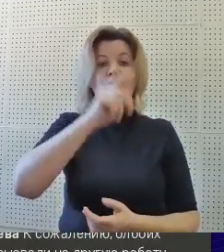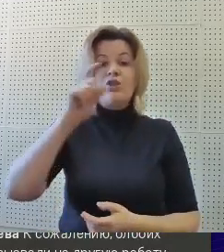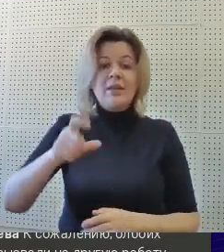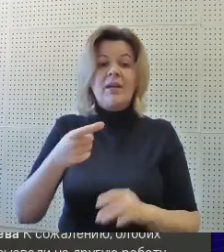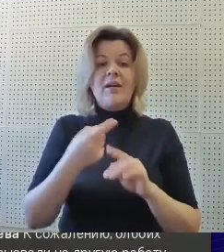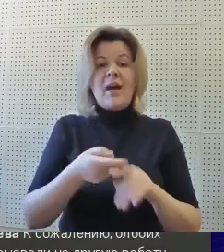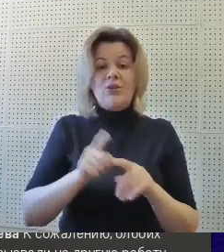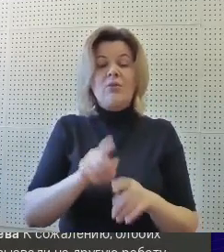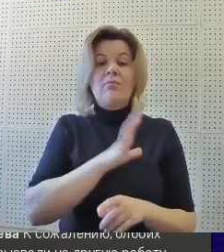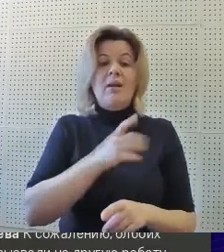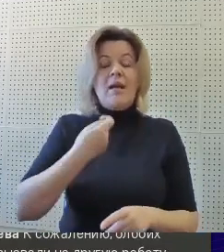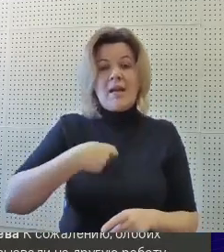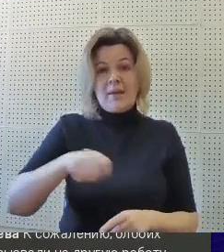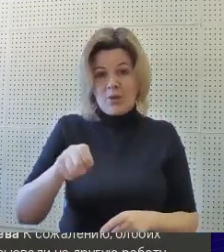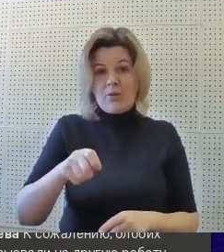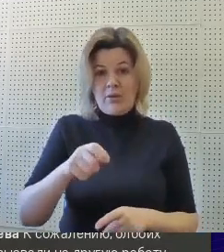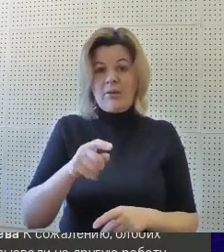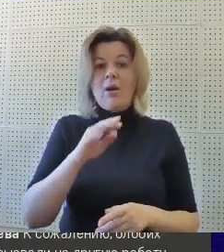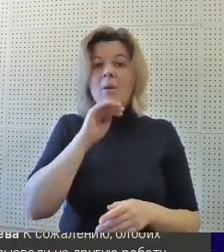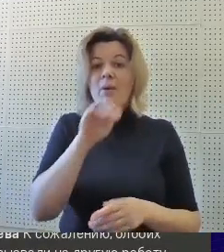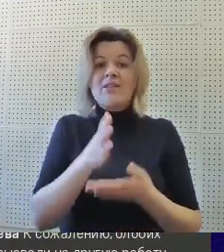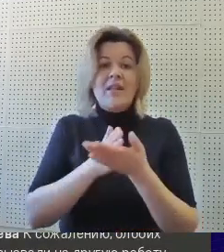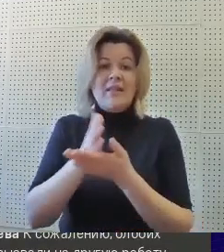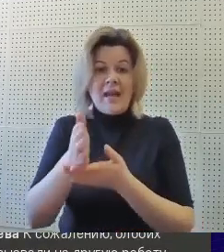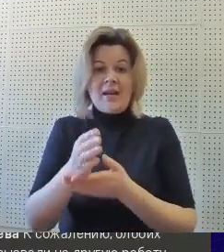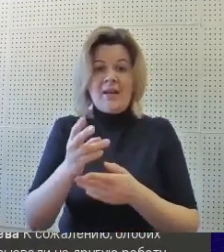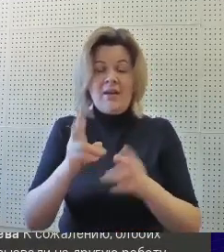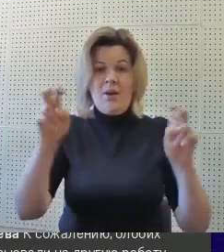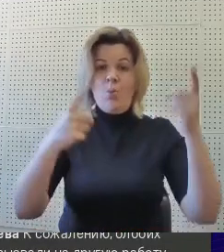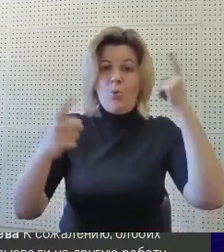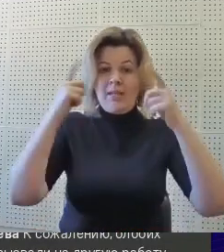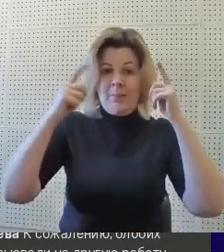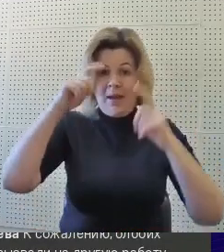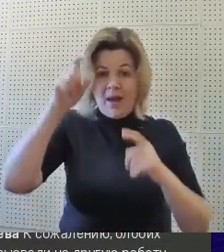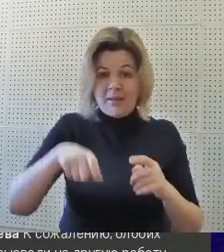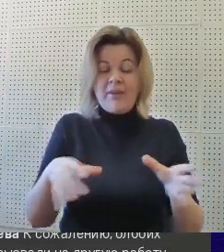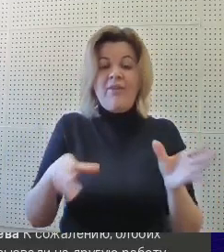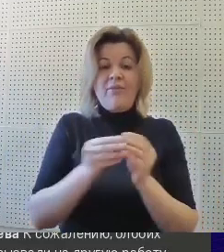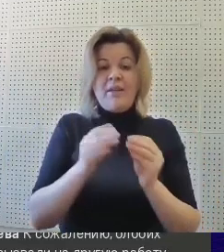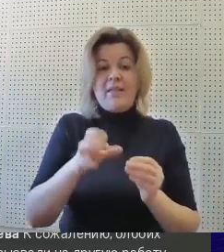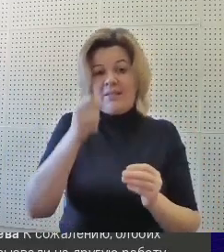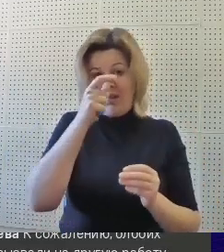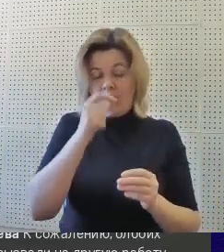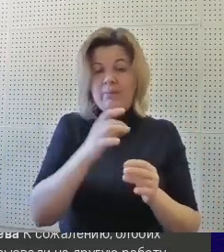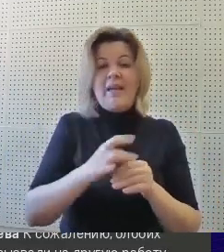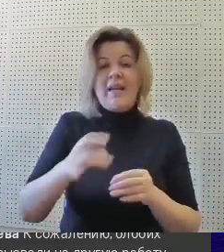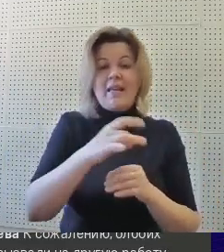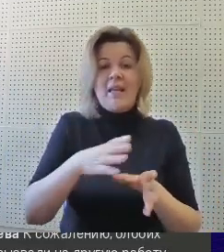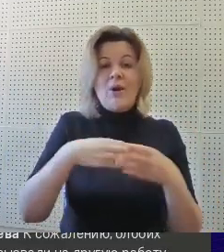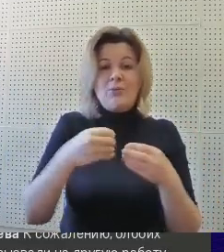Ученики, которым был рекомендован профтрек-мультипликатор совместно с режиссером Свердловского регионального